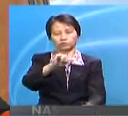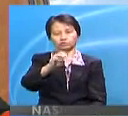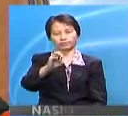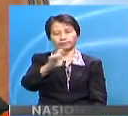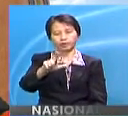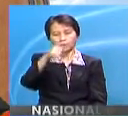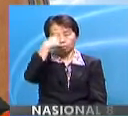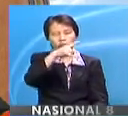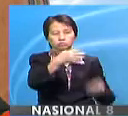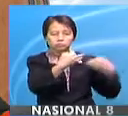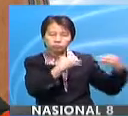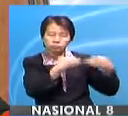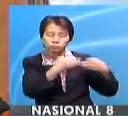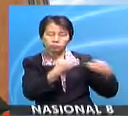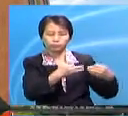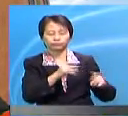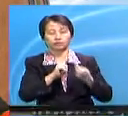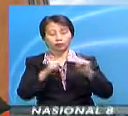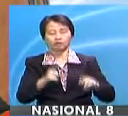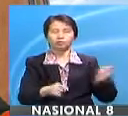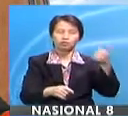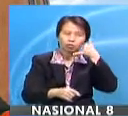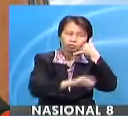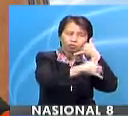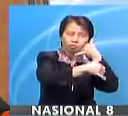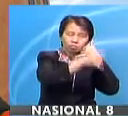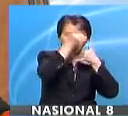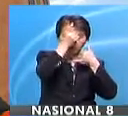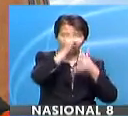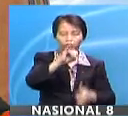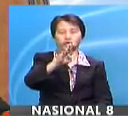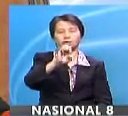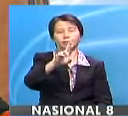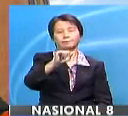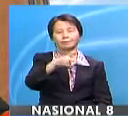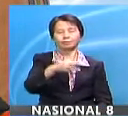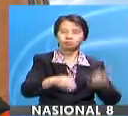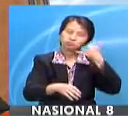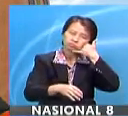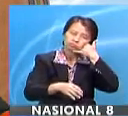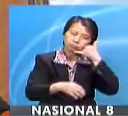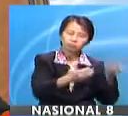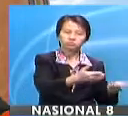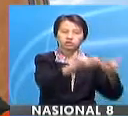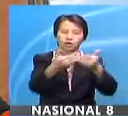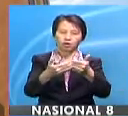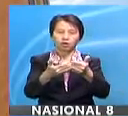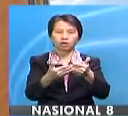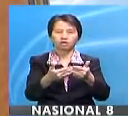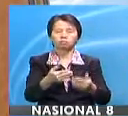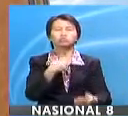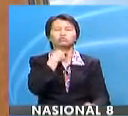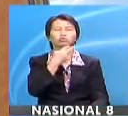untuk penjelasan lanjut. Namun, panggilan kami kepada Datuk Dr. Ibrahim hanya disambungkan ke khidmat pesanan